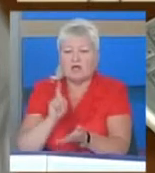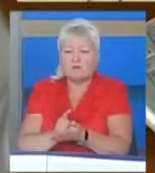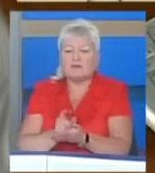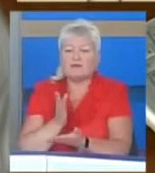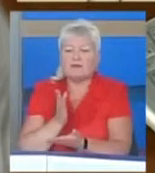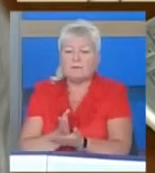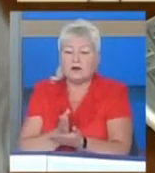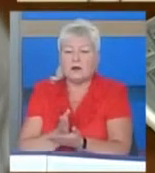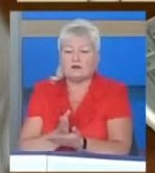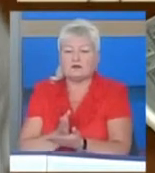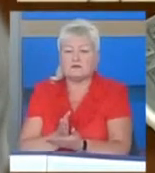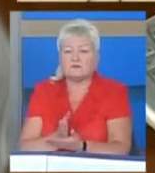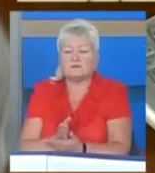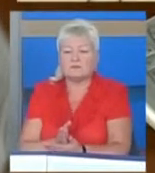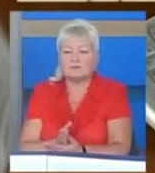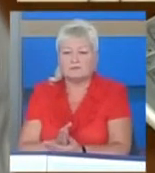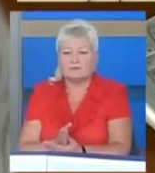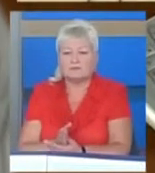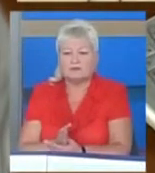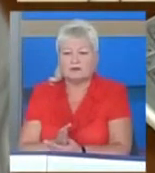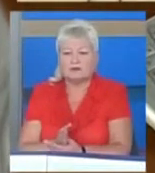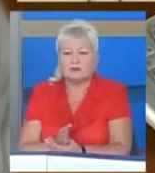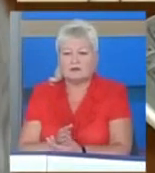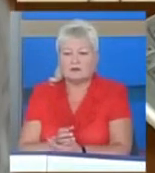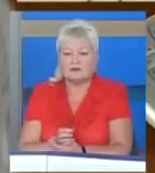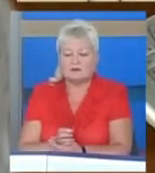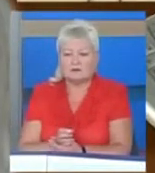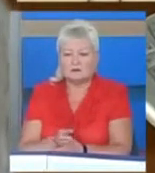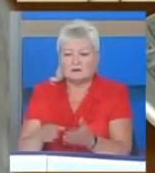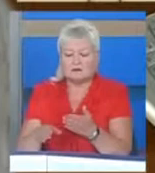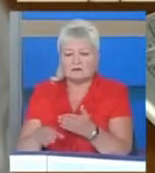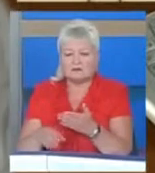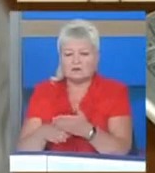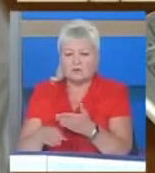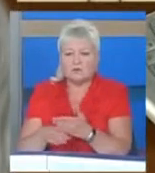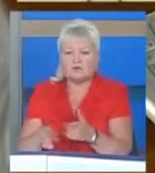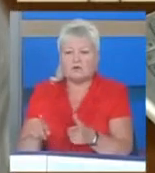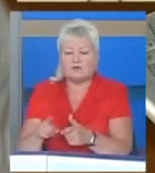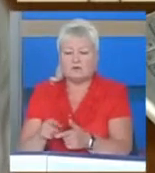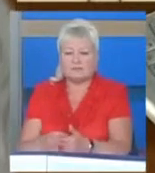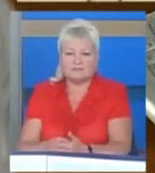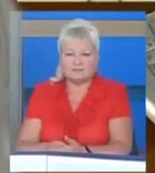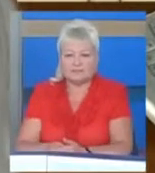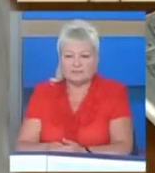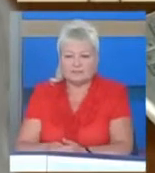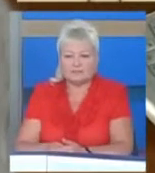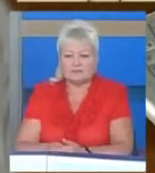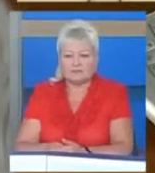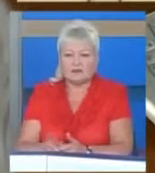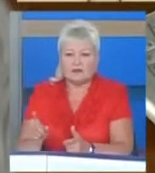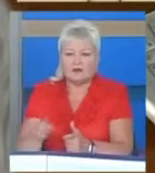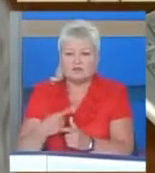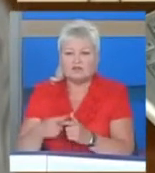належні заходи реабілітації, чи то зв'язок, чи то милиці добри, чи то,